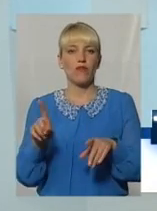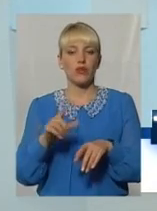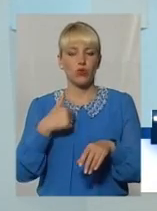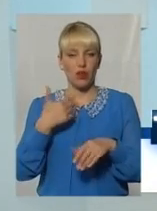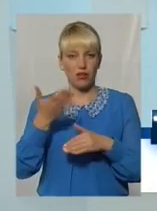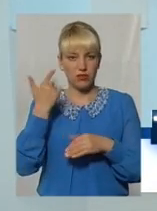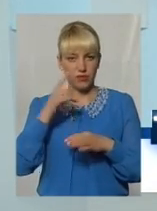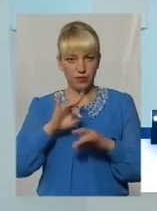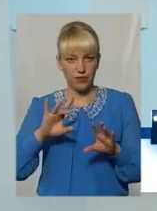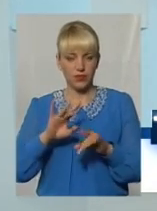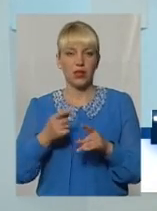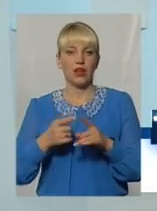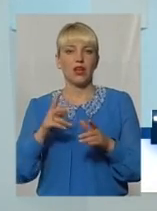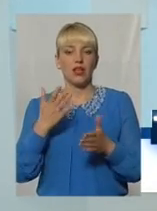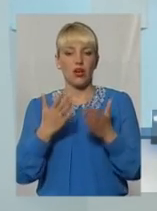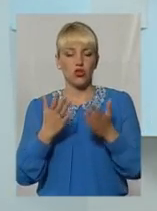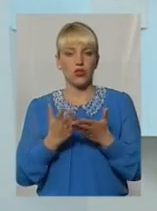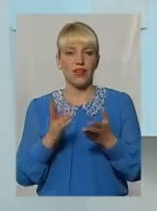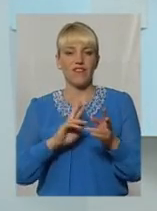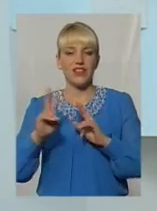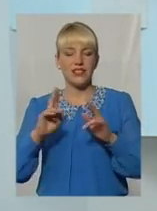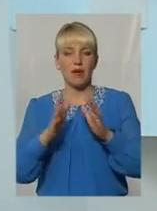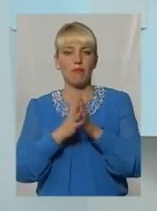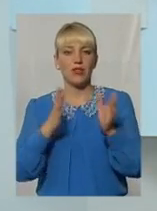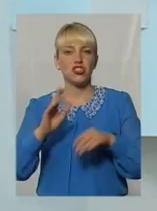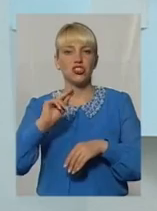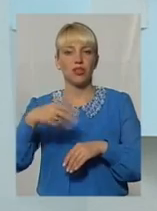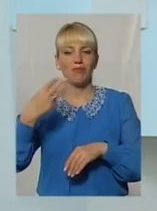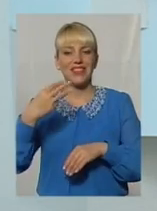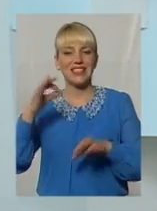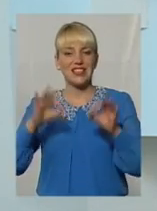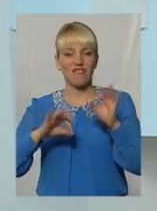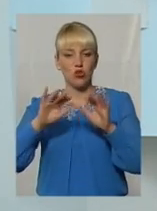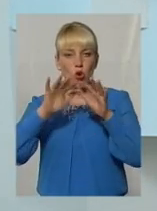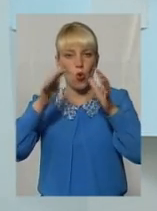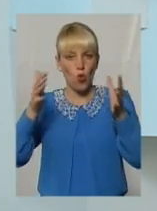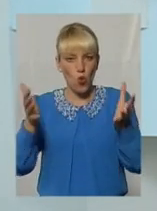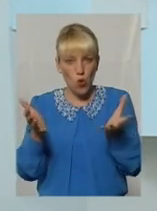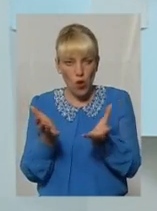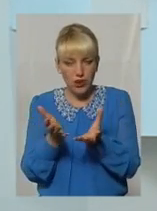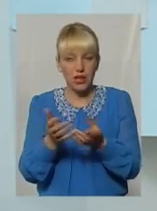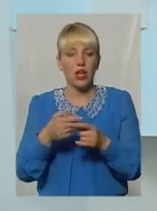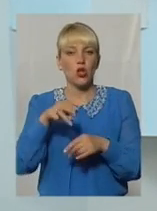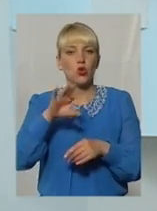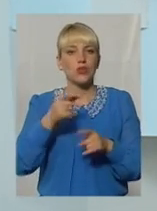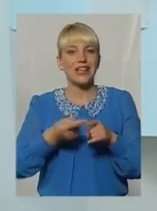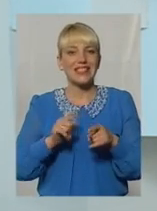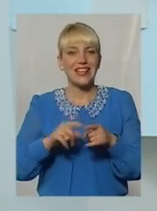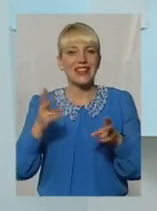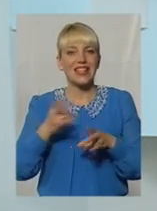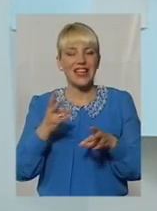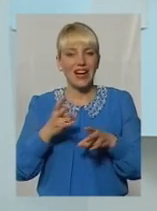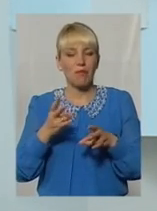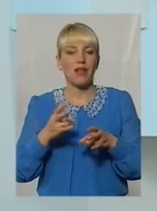відбувається обрізання більше, ніж 30% крони, то за це потрібно нести кримінальну відповідальність. Але